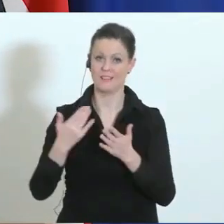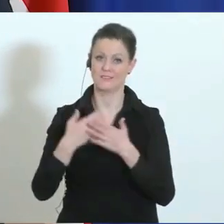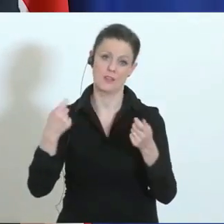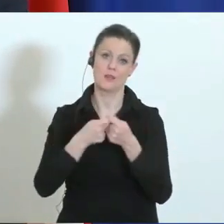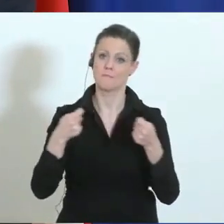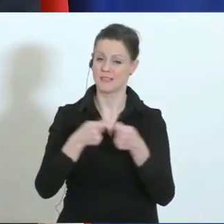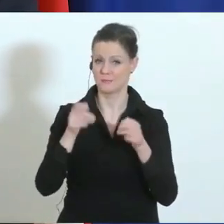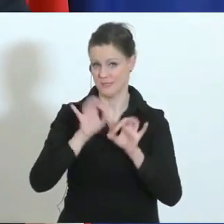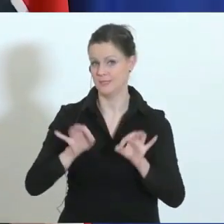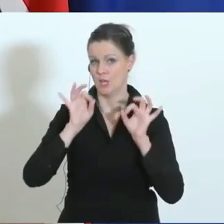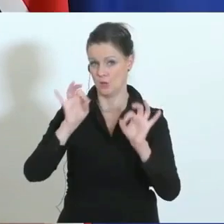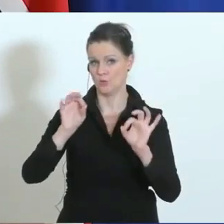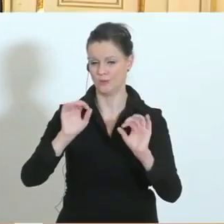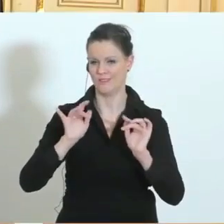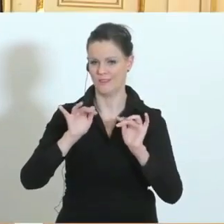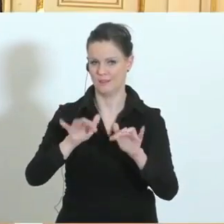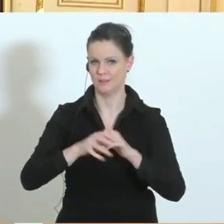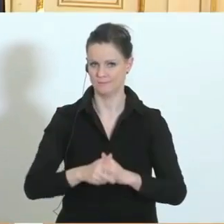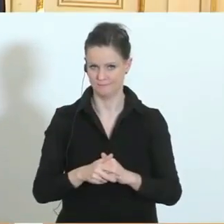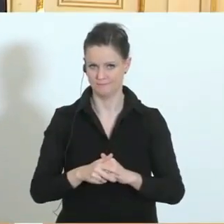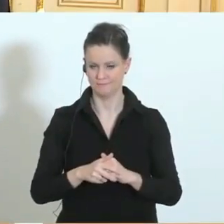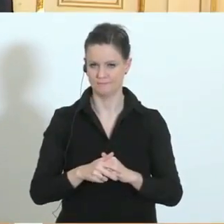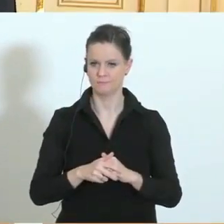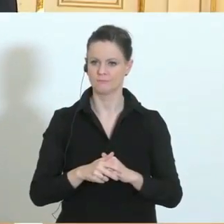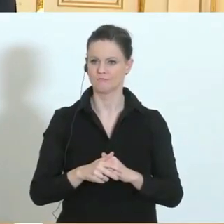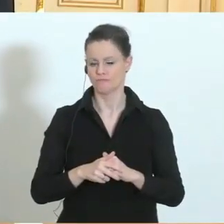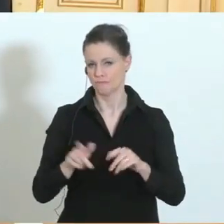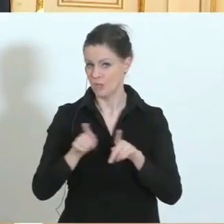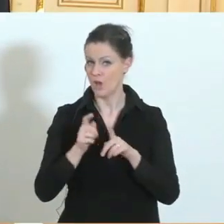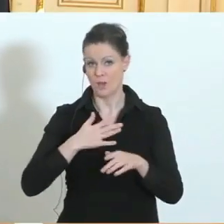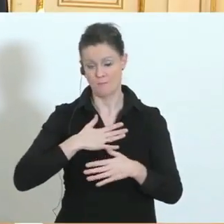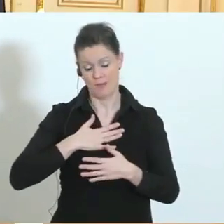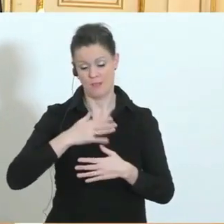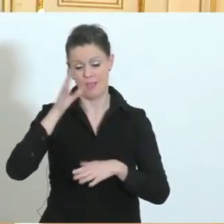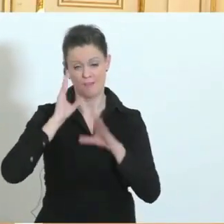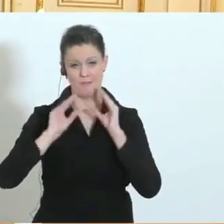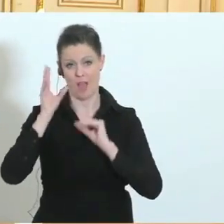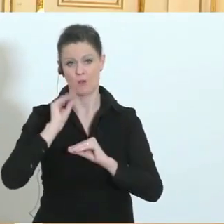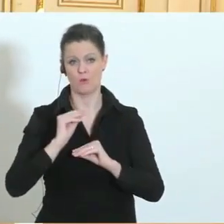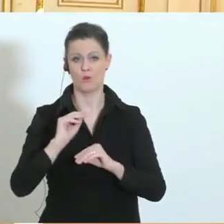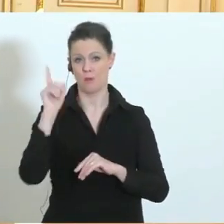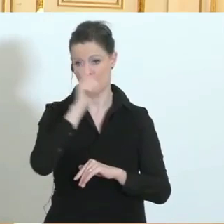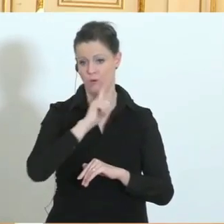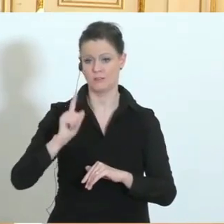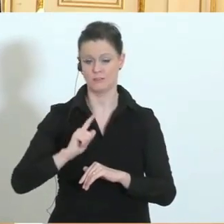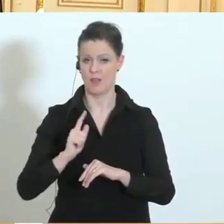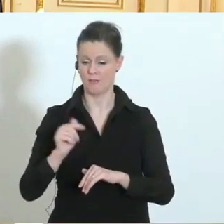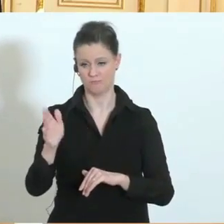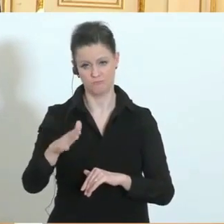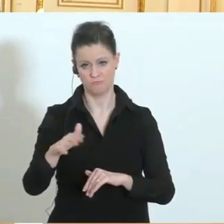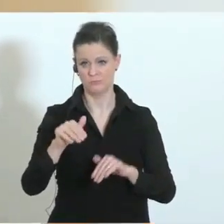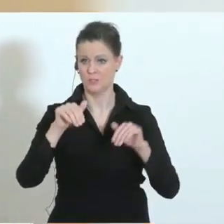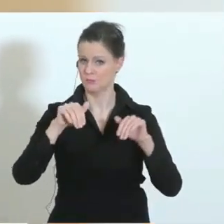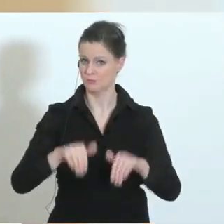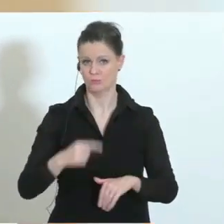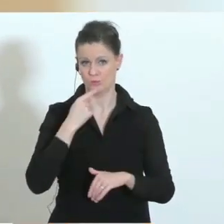reagiert wird. Da muss ich wirklich aus meiner eigenen persönlichen Erfahrung ein Kompliment der Exekutive geben. Ich bin gestern in der Früh, also unmittelbar nach